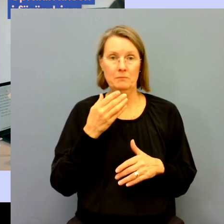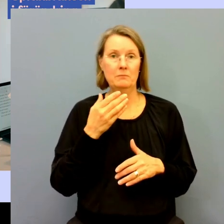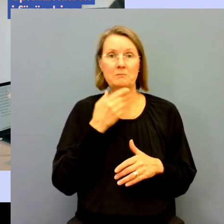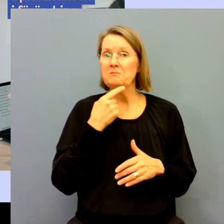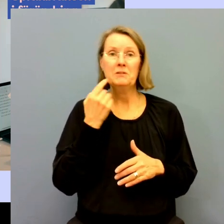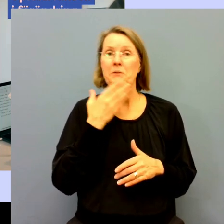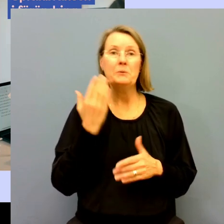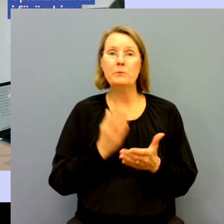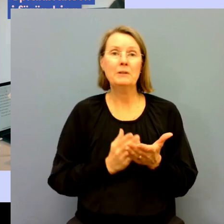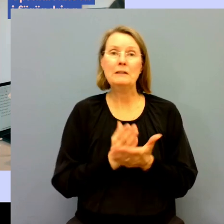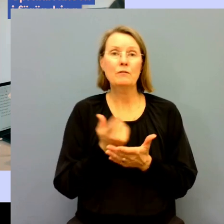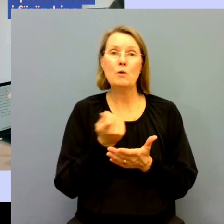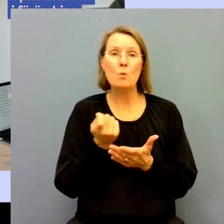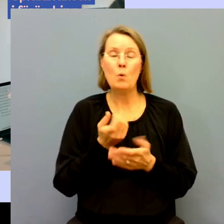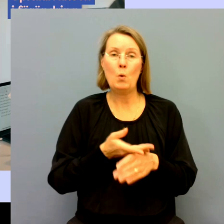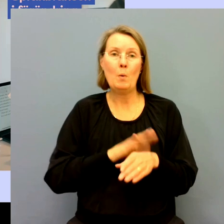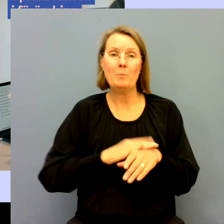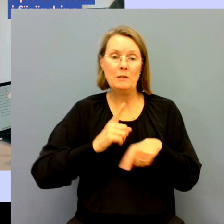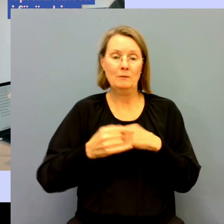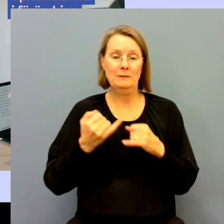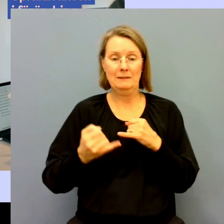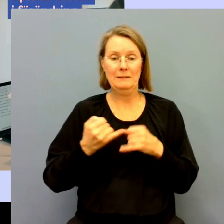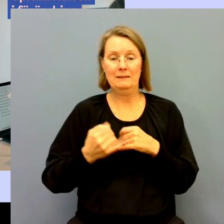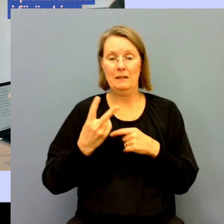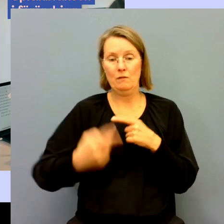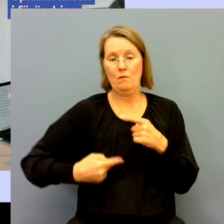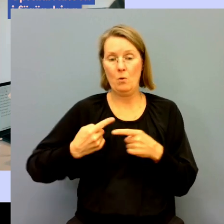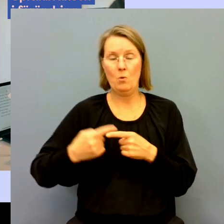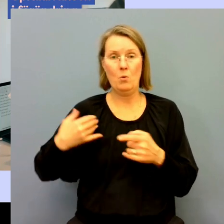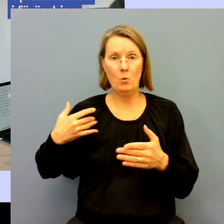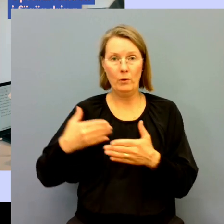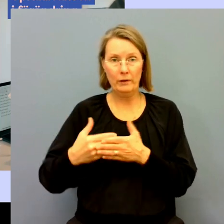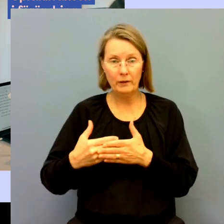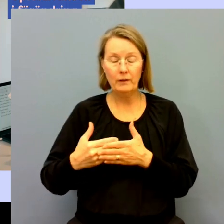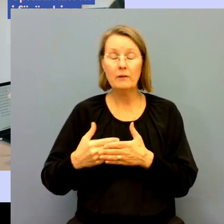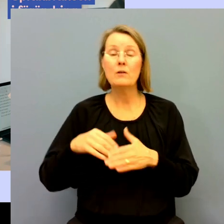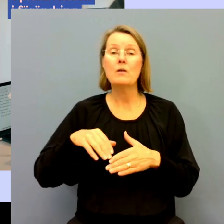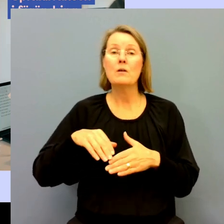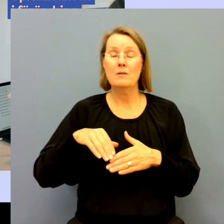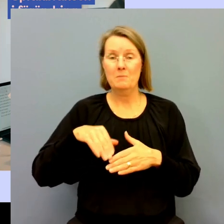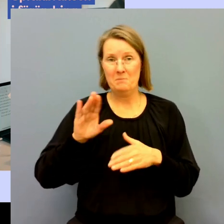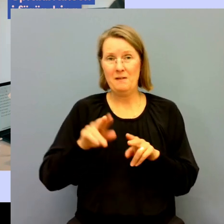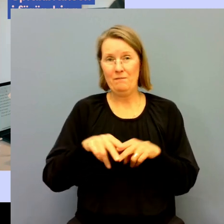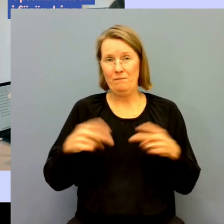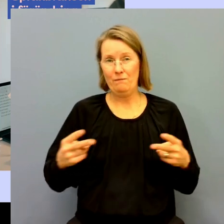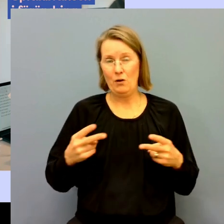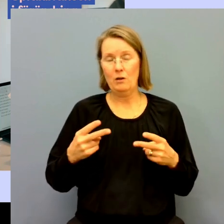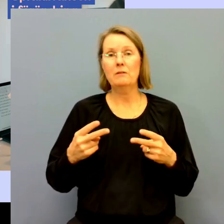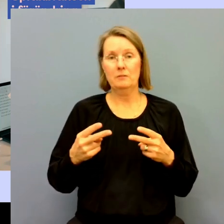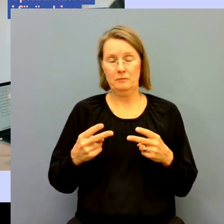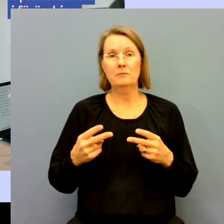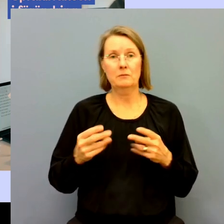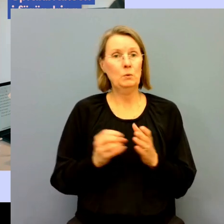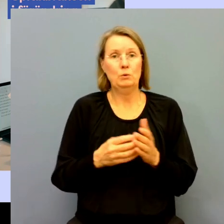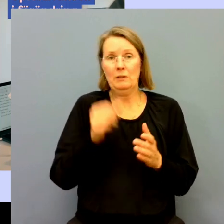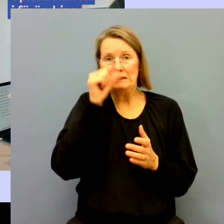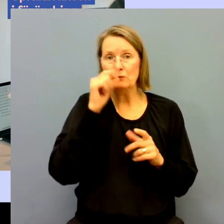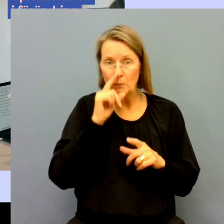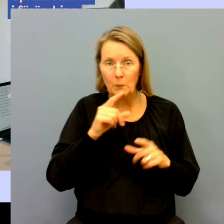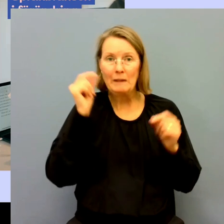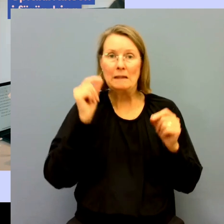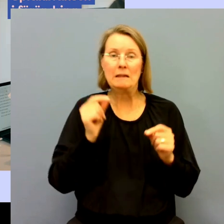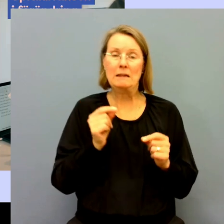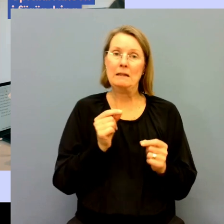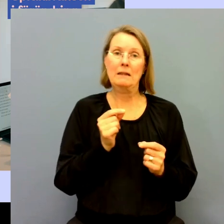genomgått någon form av kompetensutveckling alls under de senaste två åren. Och det vanligaste skälet som man anger är att det är svårt att hitta